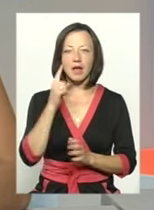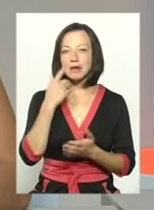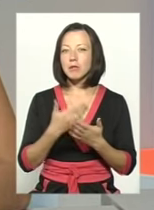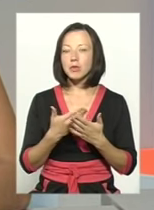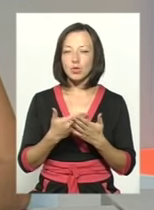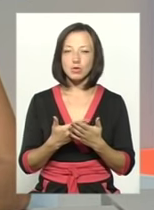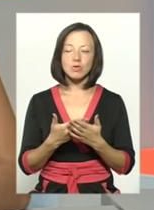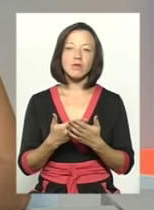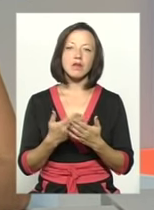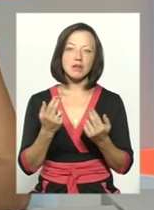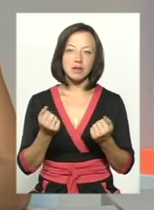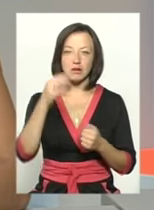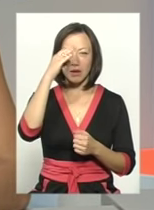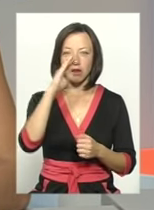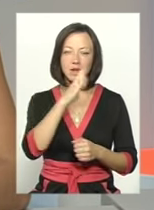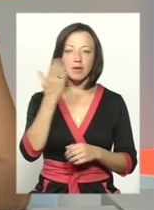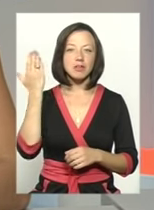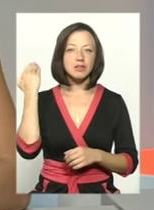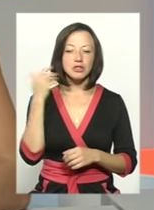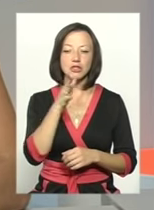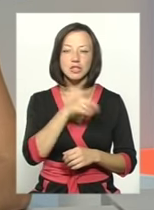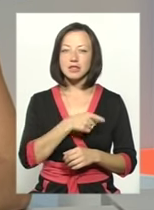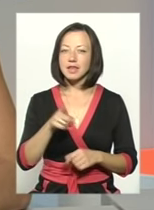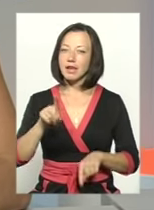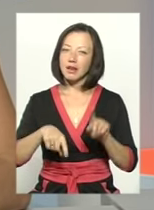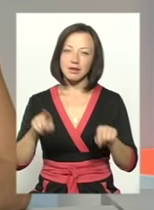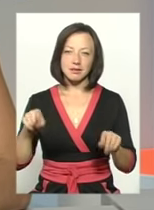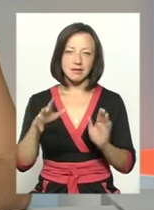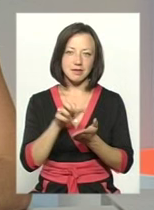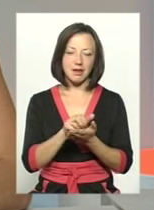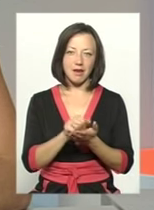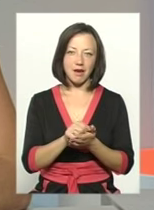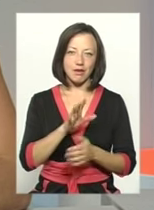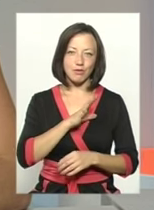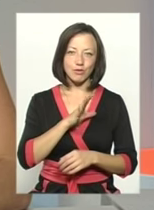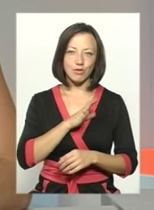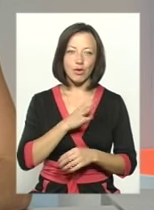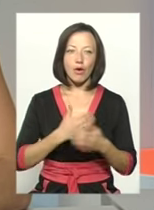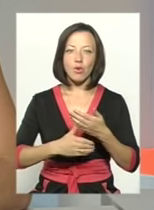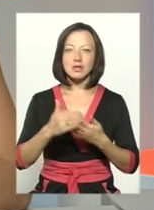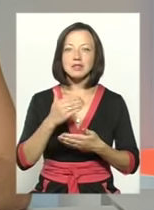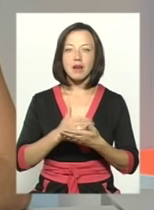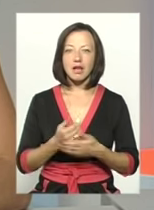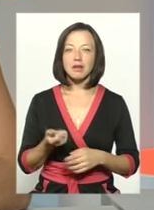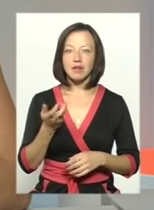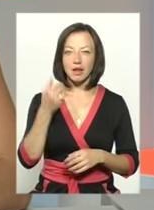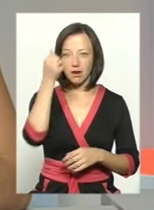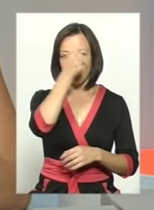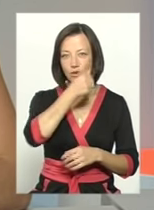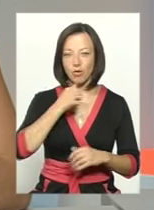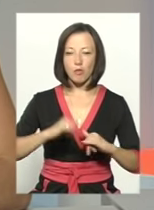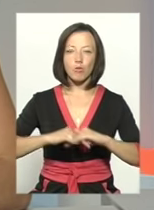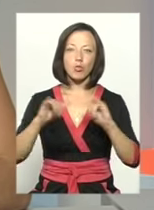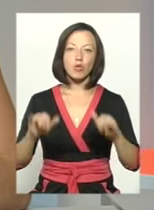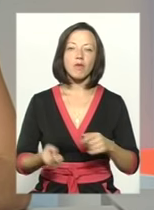можливо, тому що в ті часи це було досить рідкісне заняття. Це останні декілька років певний бум